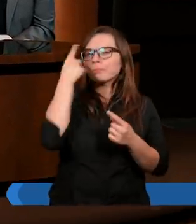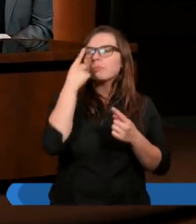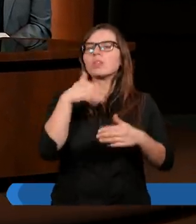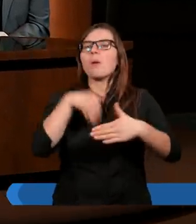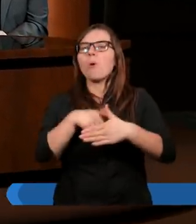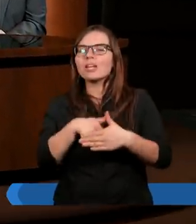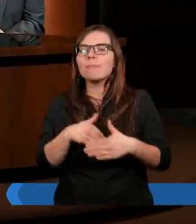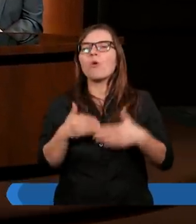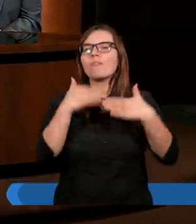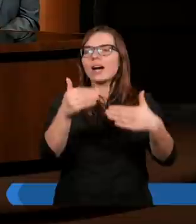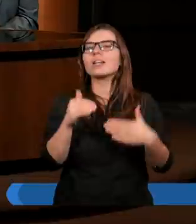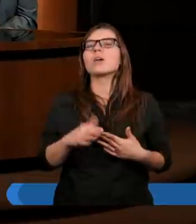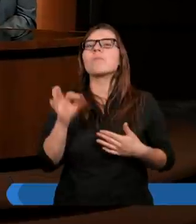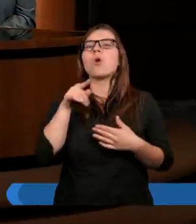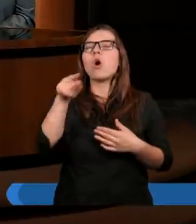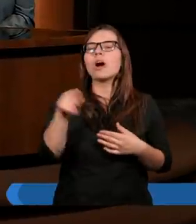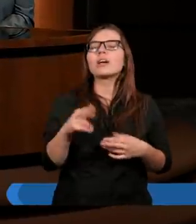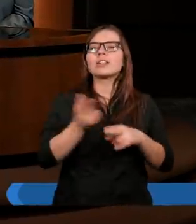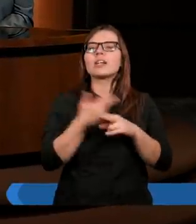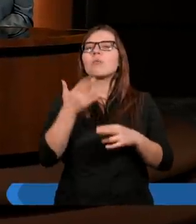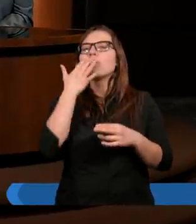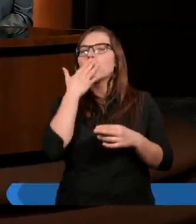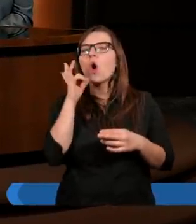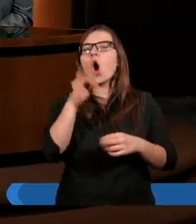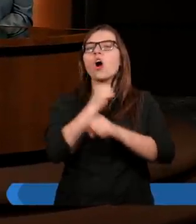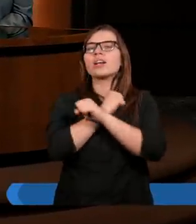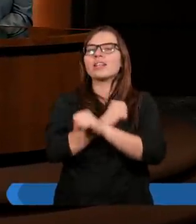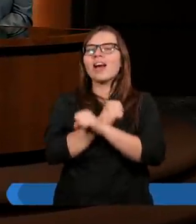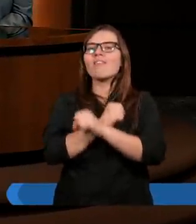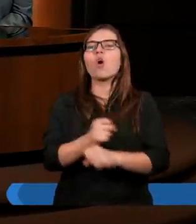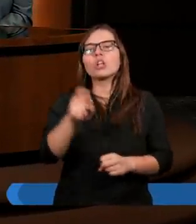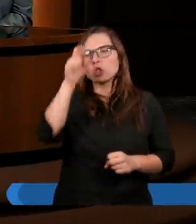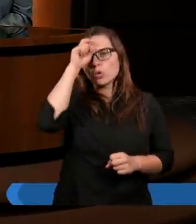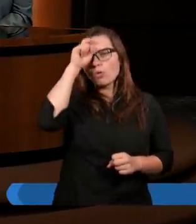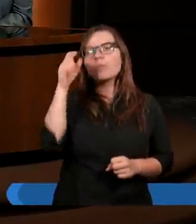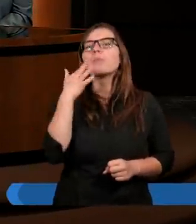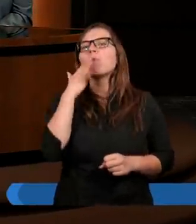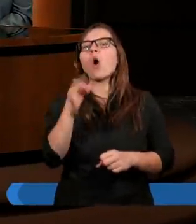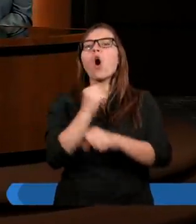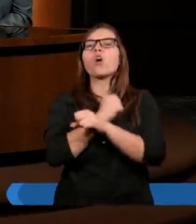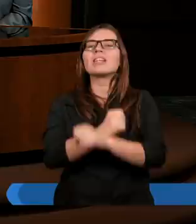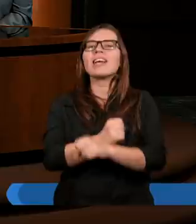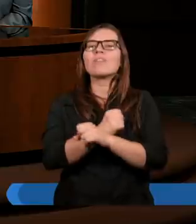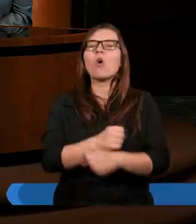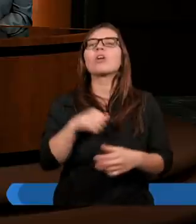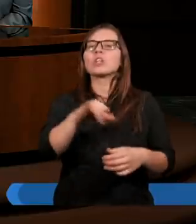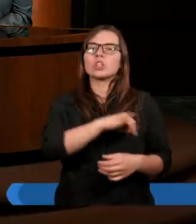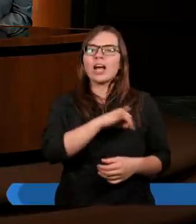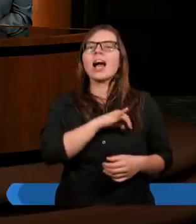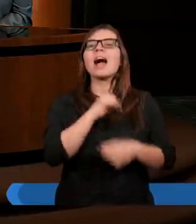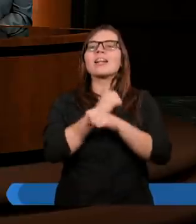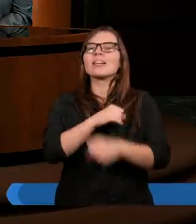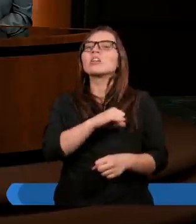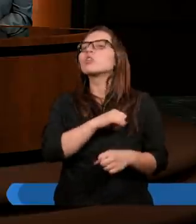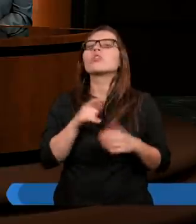Pawła, bo on, kiedy w innych miejscach mówi o niewoli człowieka, to mówi o niewoli grzechu. A w niewoli